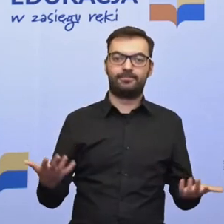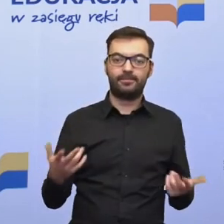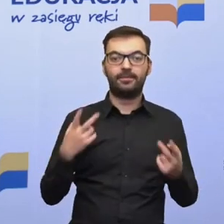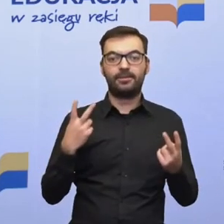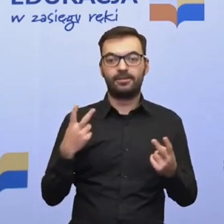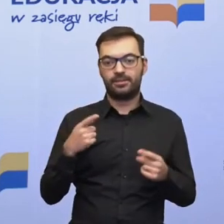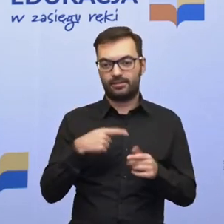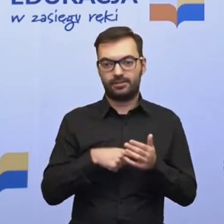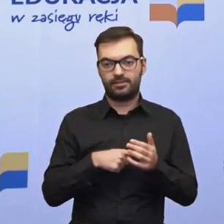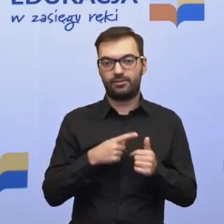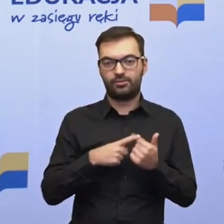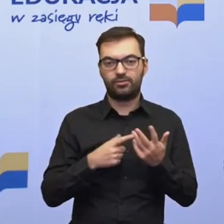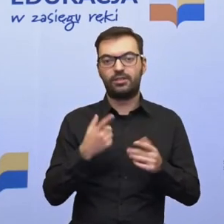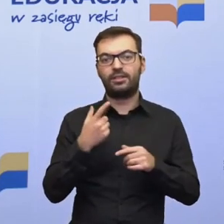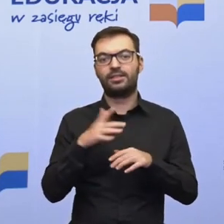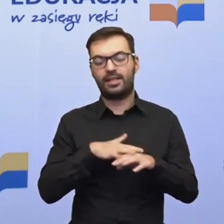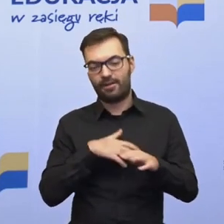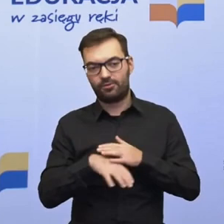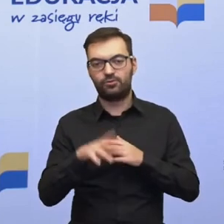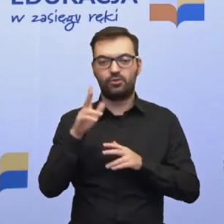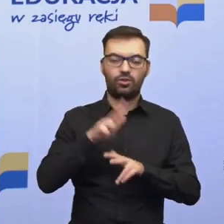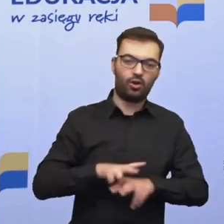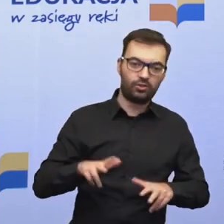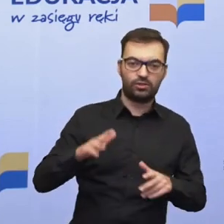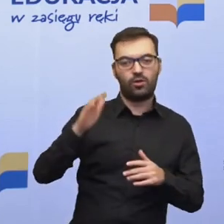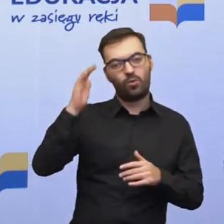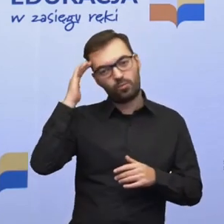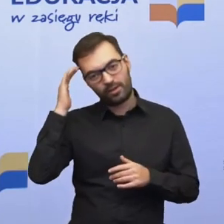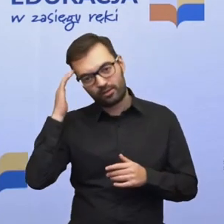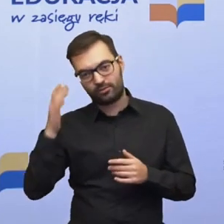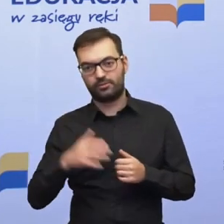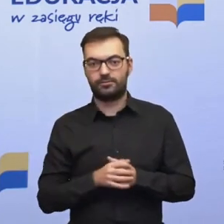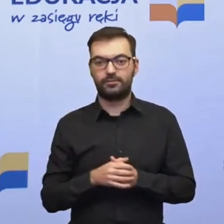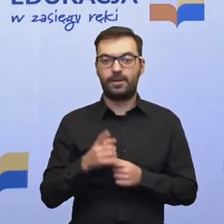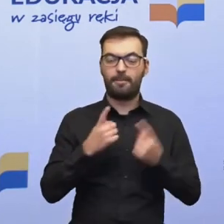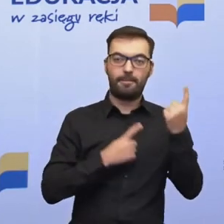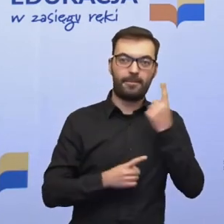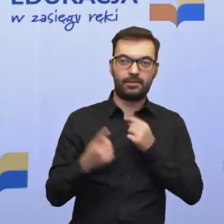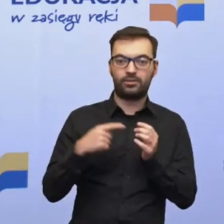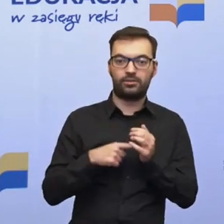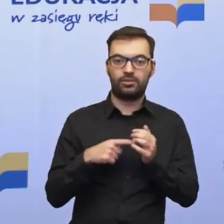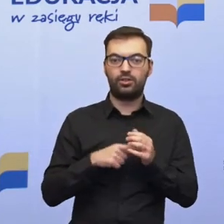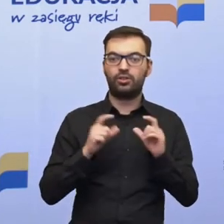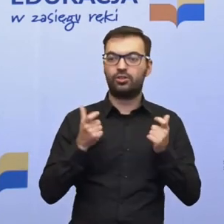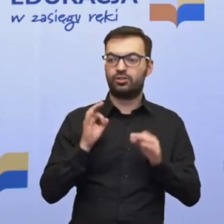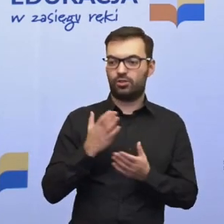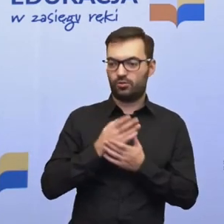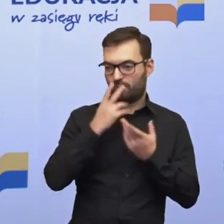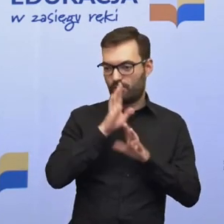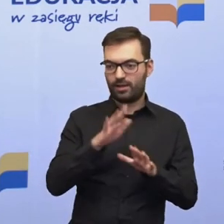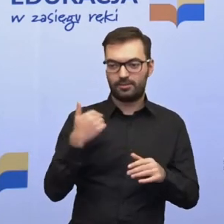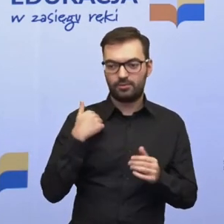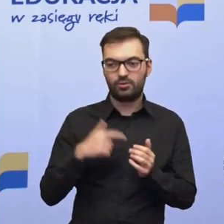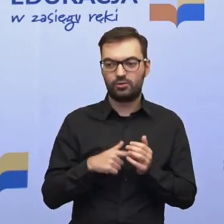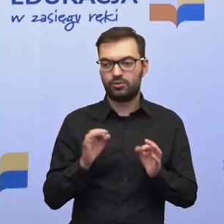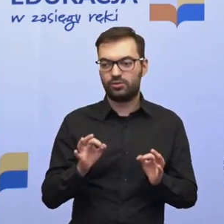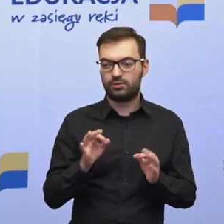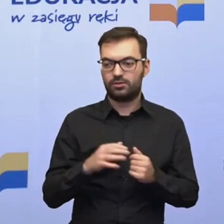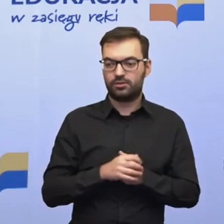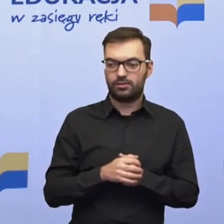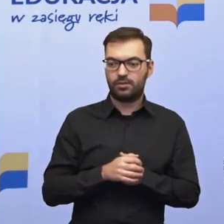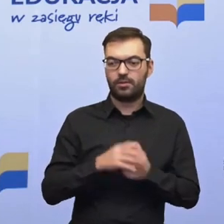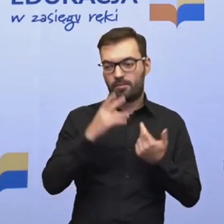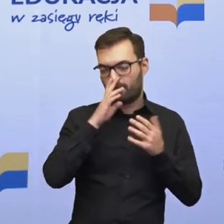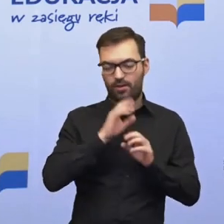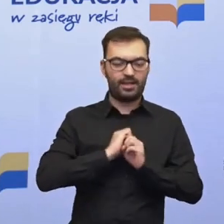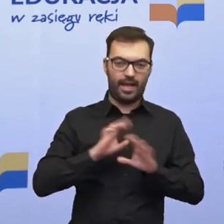od tych aspektów zawodowych, rodzinnych, od umiejętności. I myślę, że to co dzisiaj pokazaliśmy, to jasno